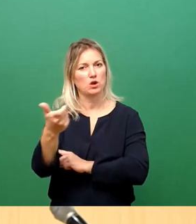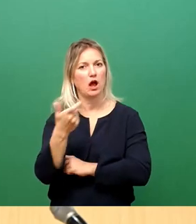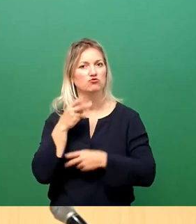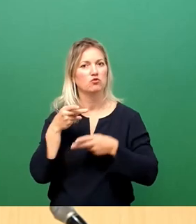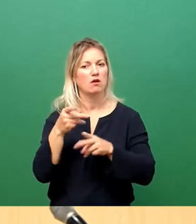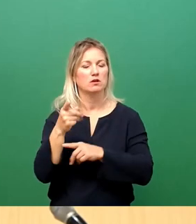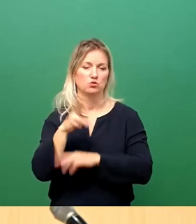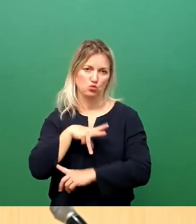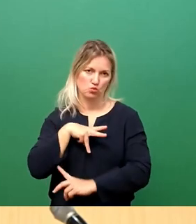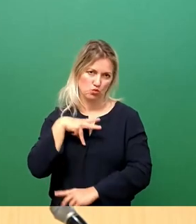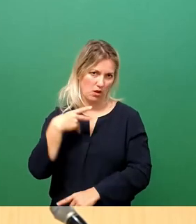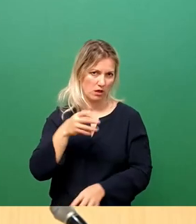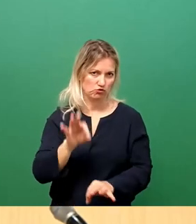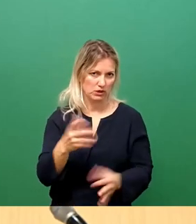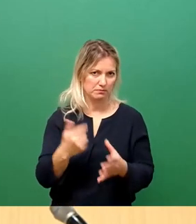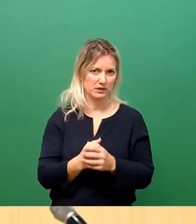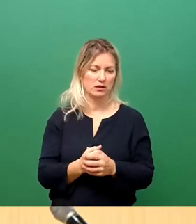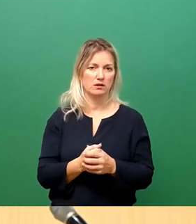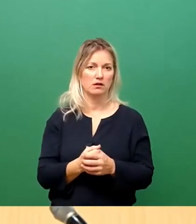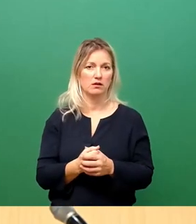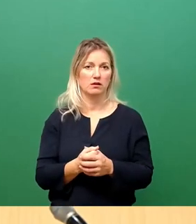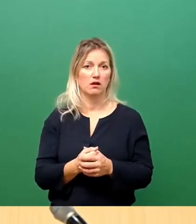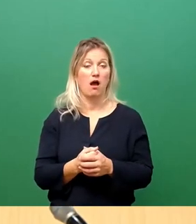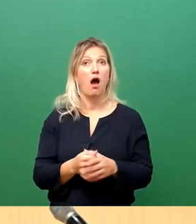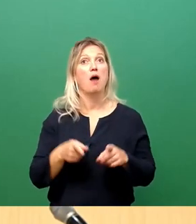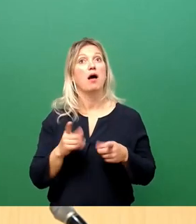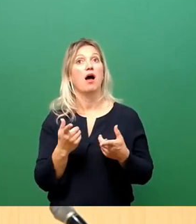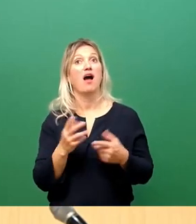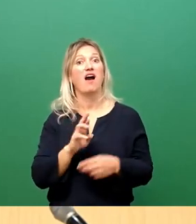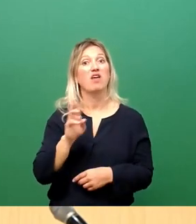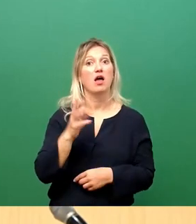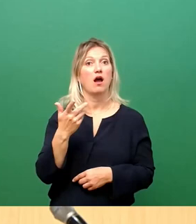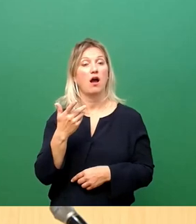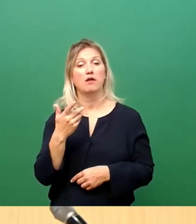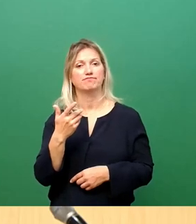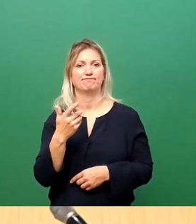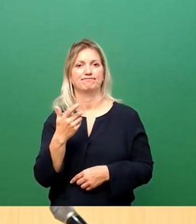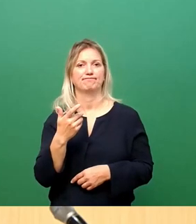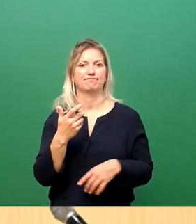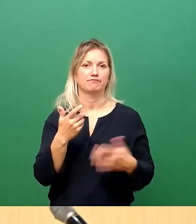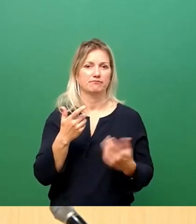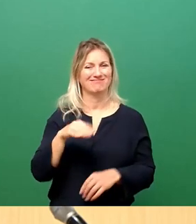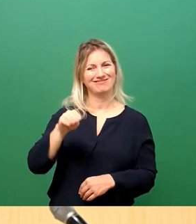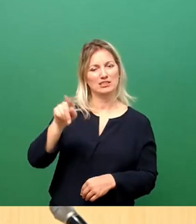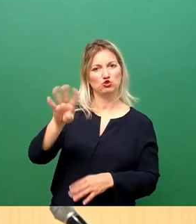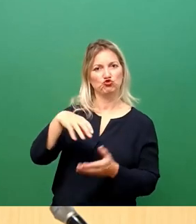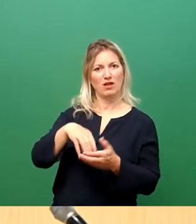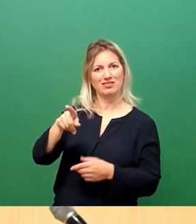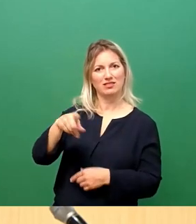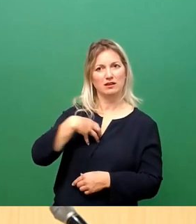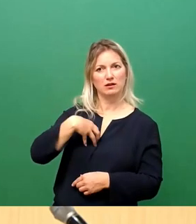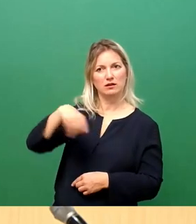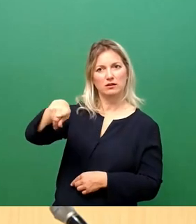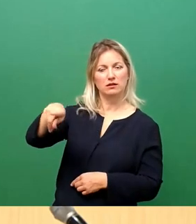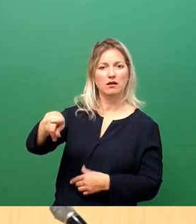Wer da aber in erster Linie oder überwiegend die Stadt adressiert, der liegt aus meiner Sicht nicht so ganz richtig. Es hängt